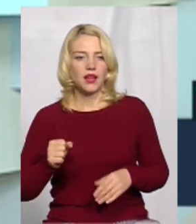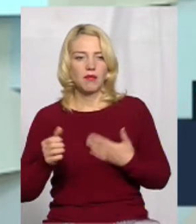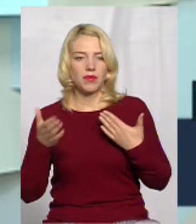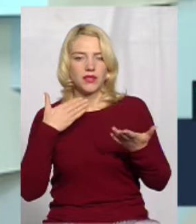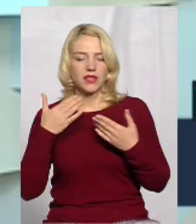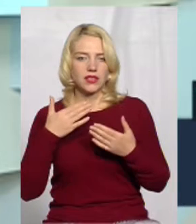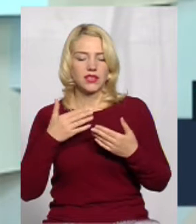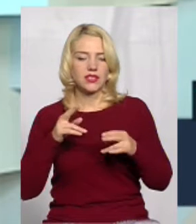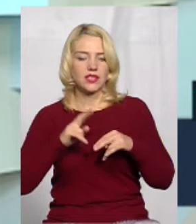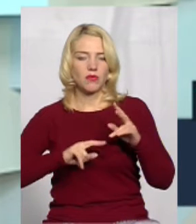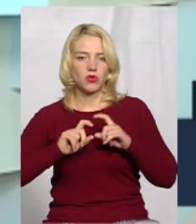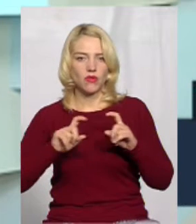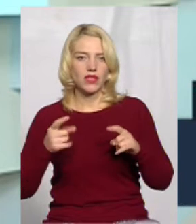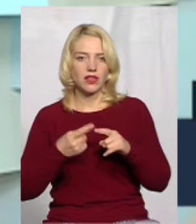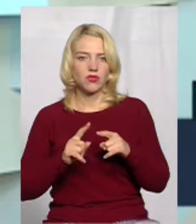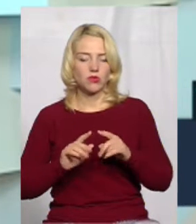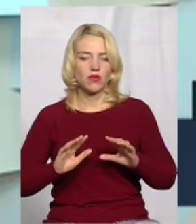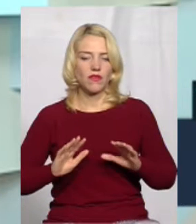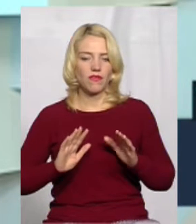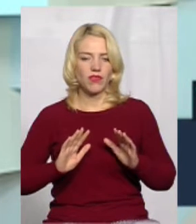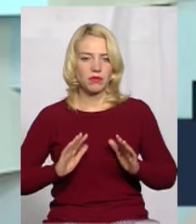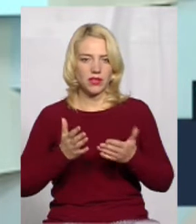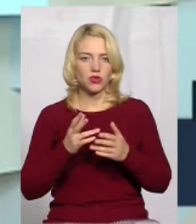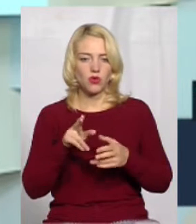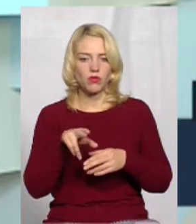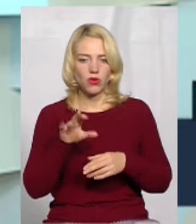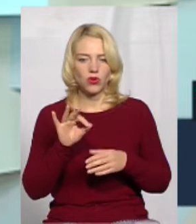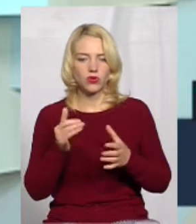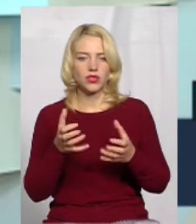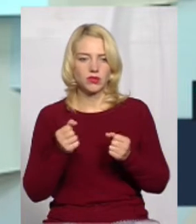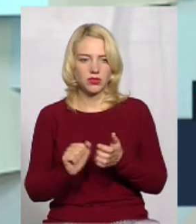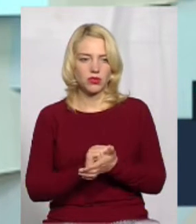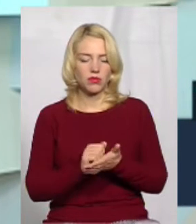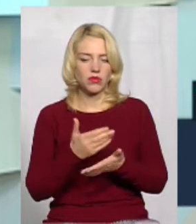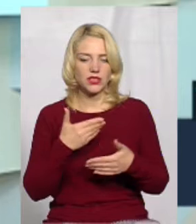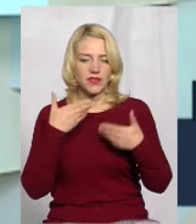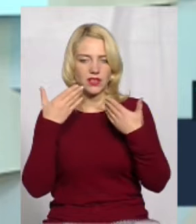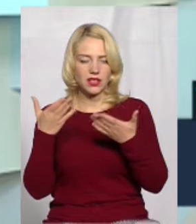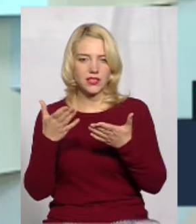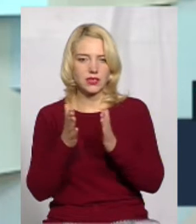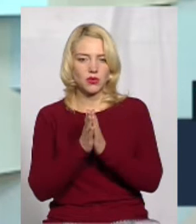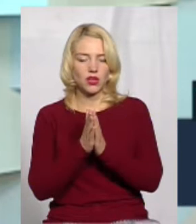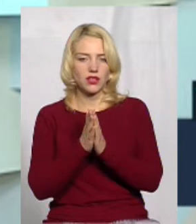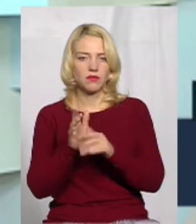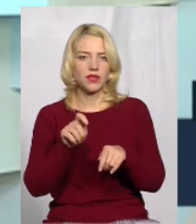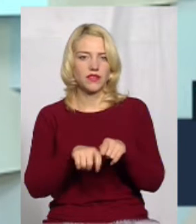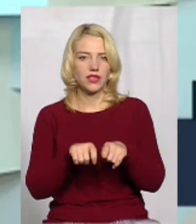забудовника в даному випадку по отриманню документів. Ми зверталися з проханням перевірити це